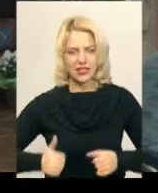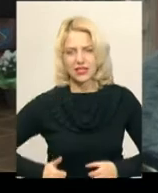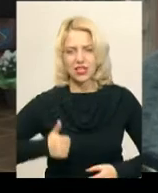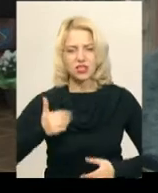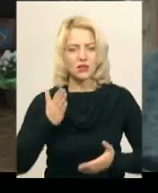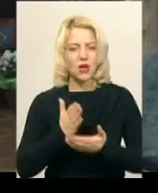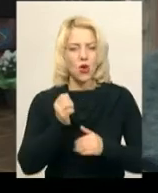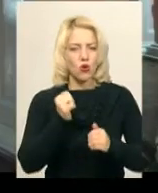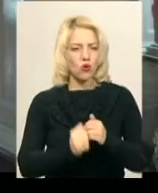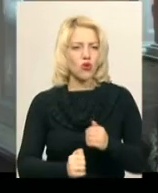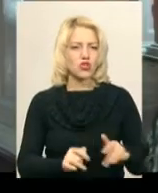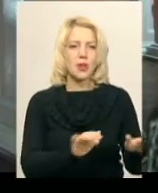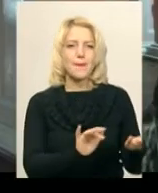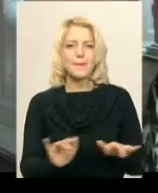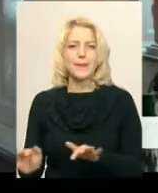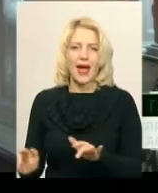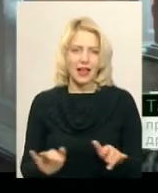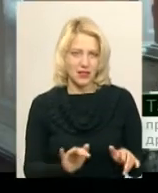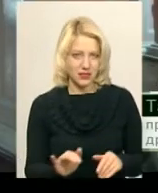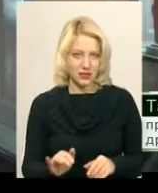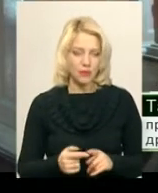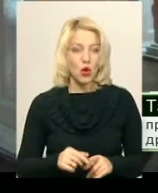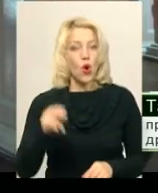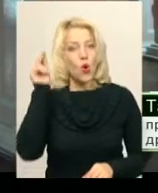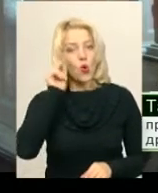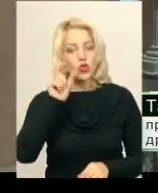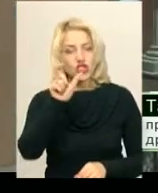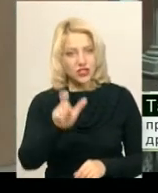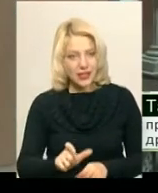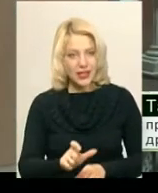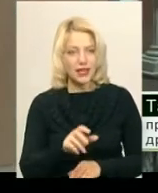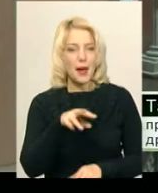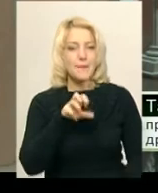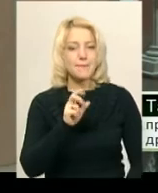кожен провідний піаніст. Учень Денис Максимчук –